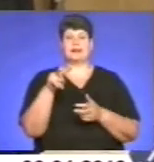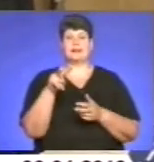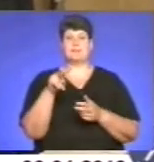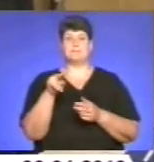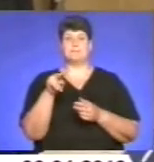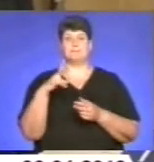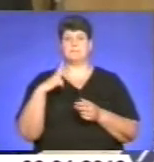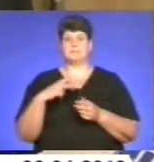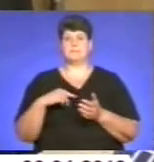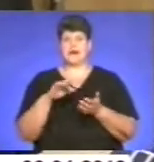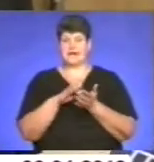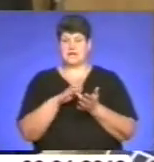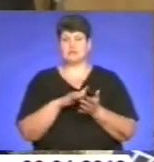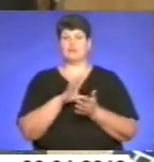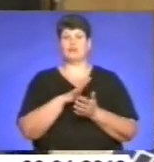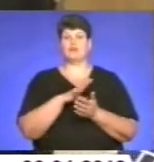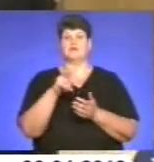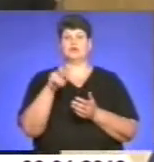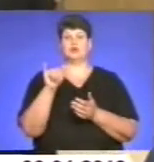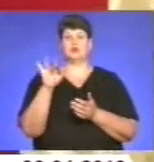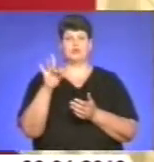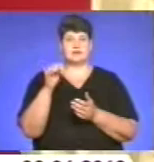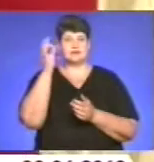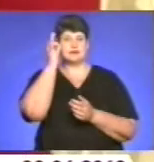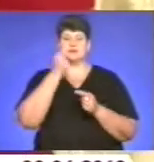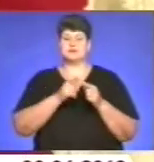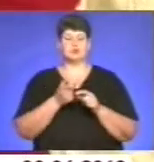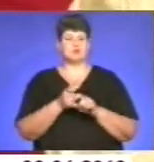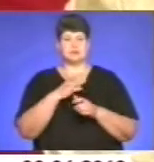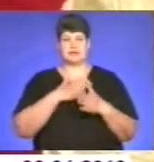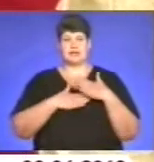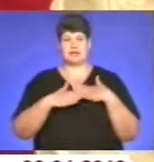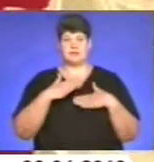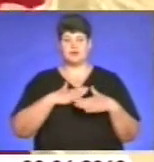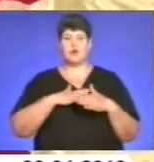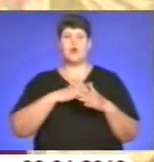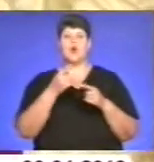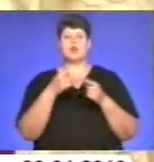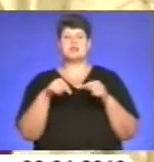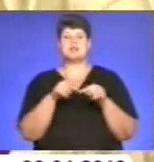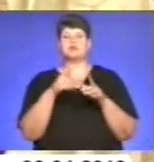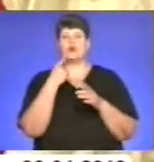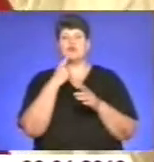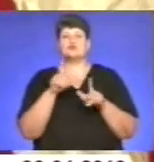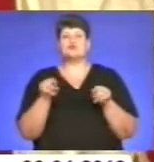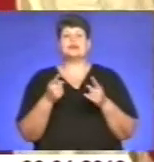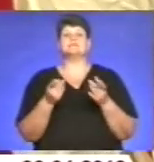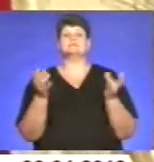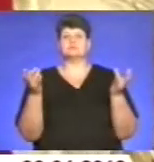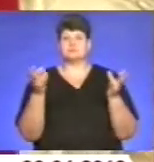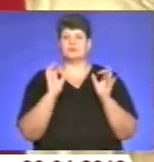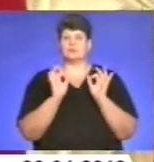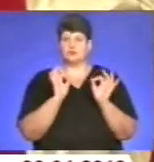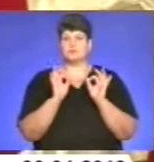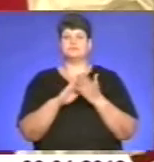Луврі, і зараз пригадати це мені дуже приємно. Організатори запевняють, що створили належні умови, які потребують цінні